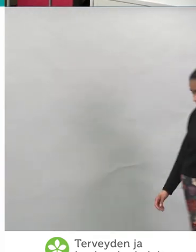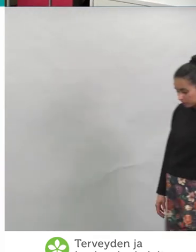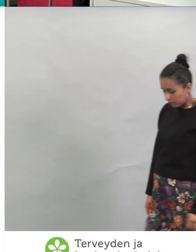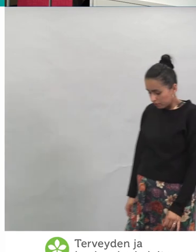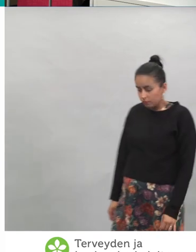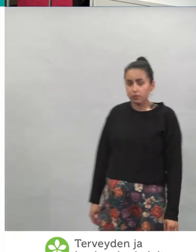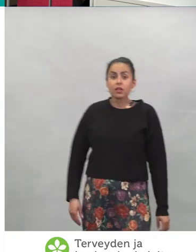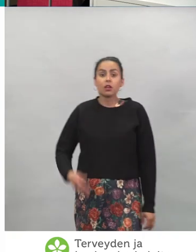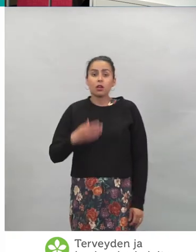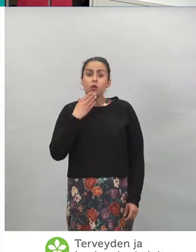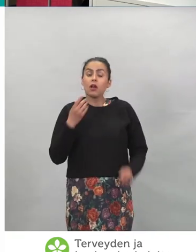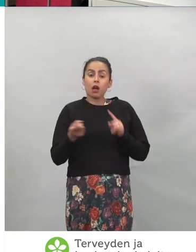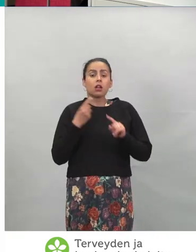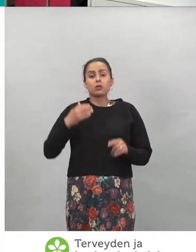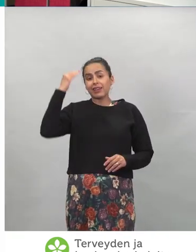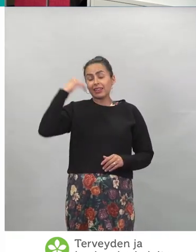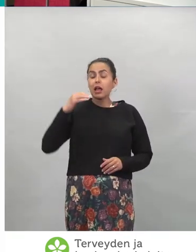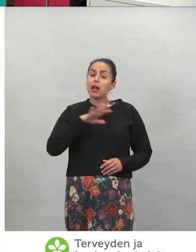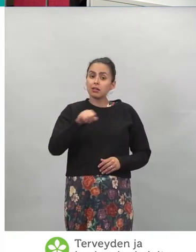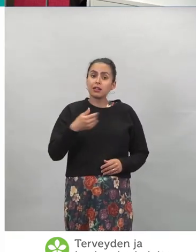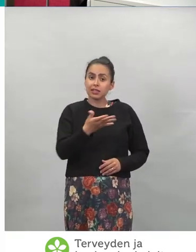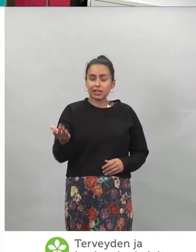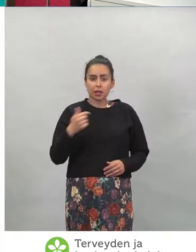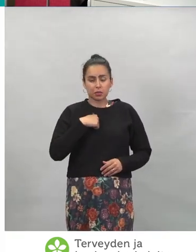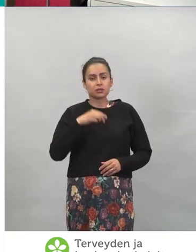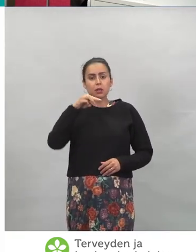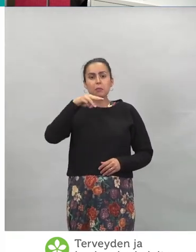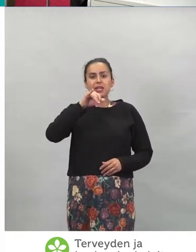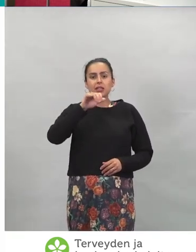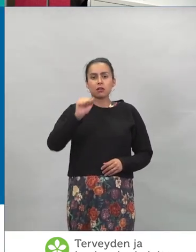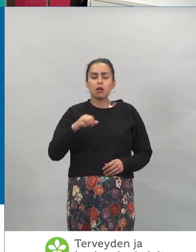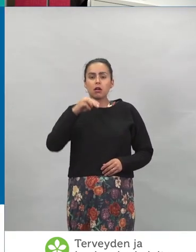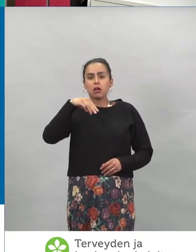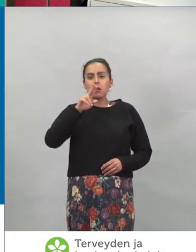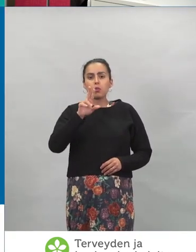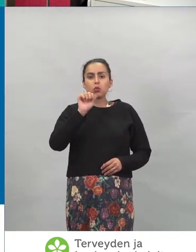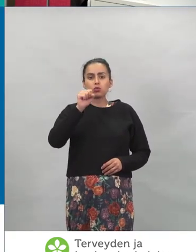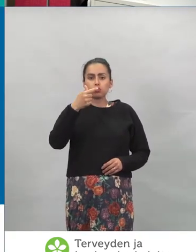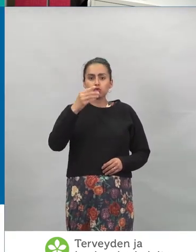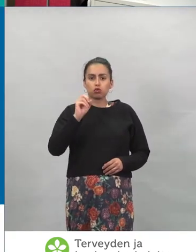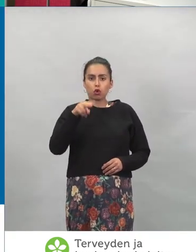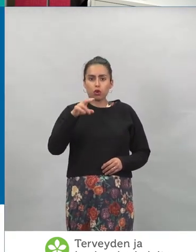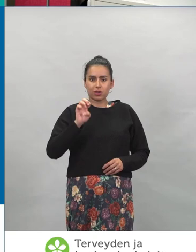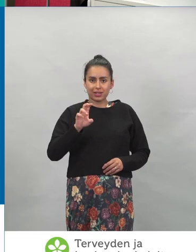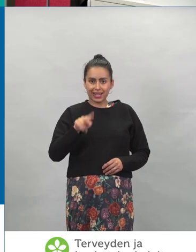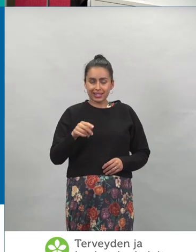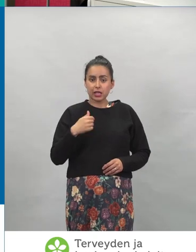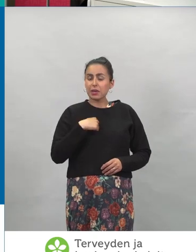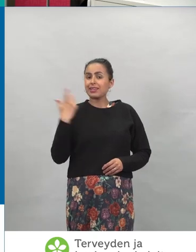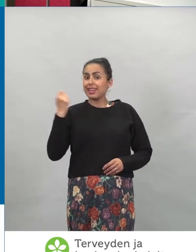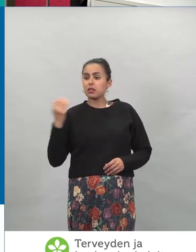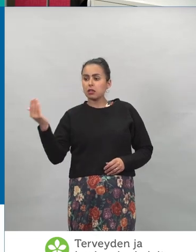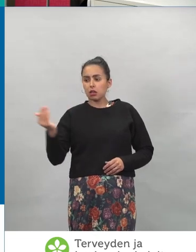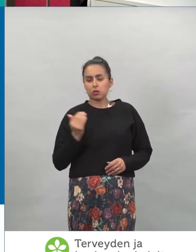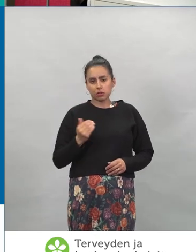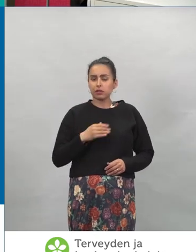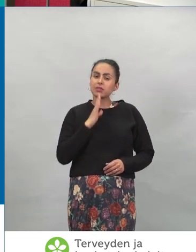Hyvää alkuiltaa kaikille. Minä olen Mia Mustonen ja tulin Kelasta teille kertomaan vielä näistä